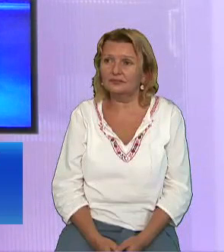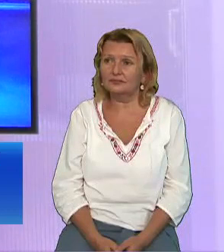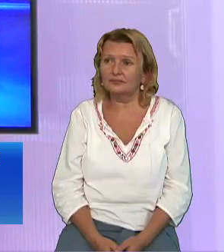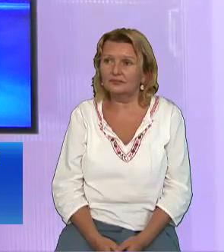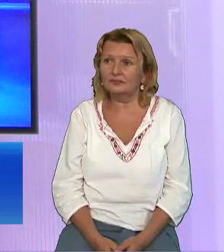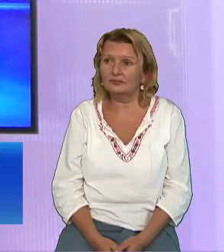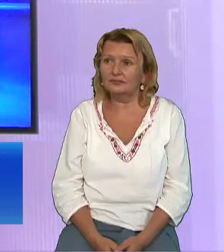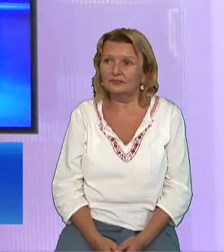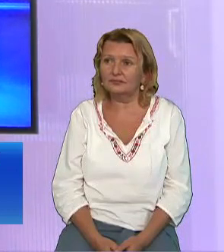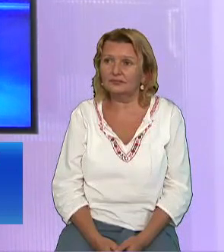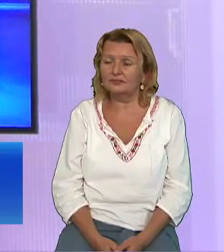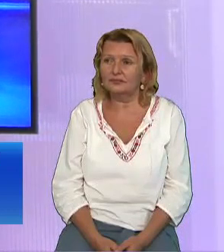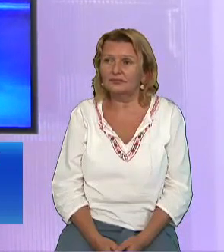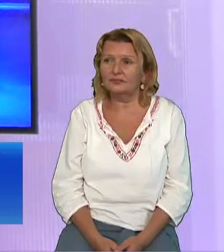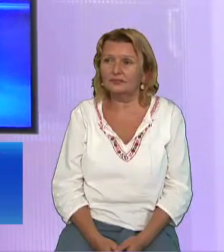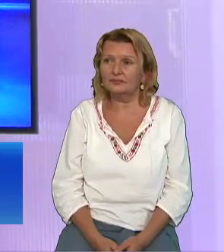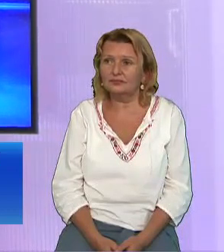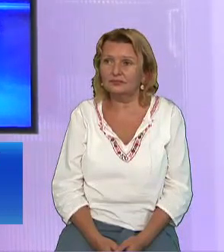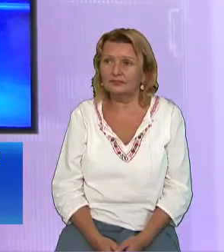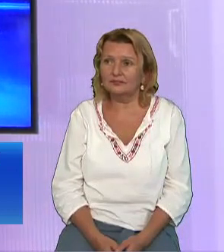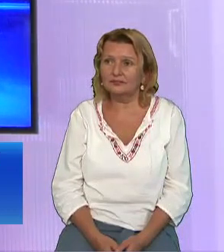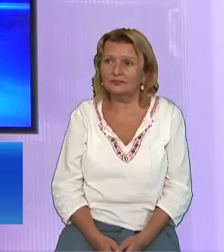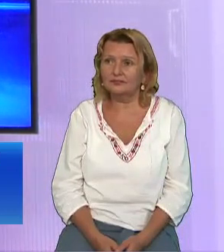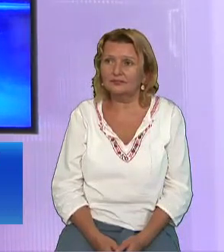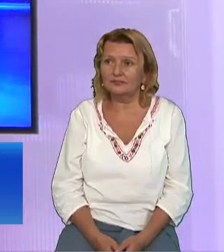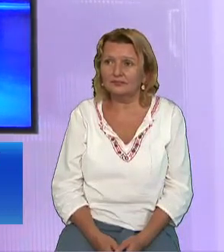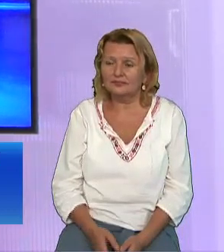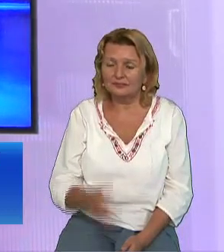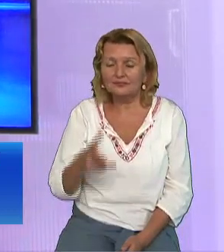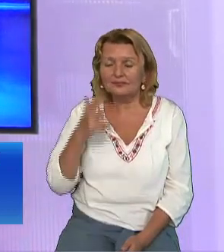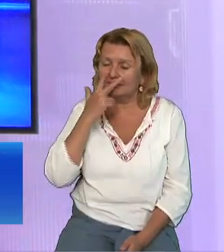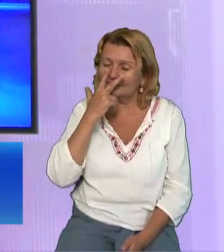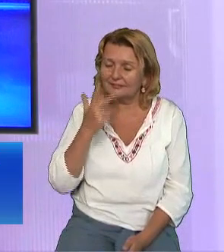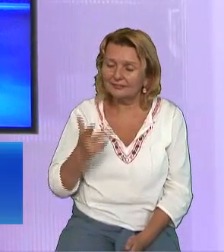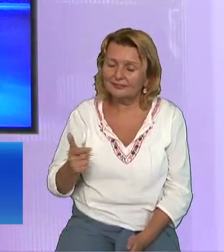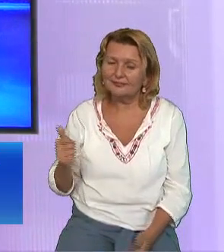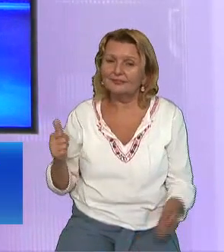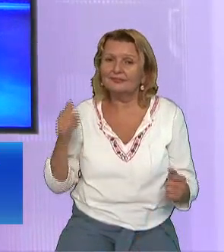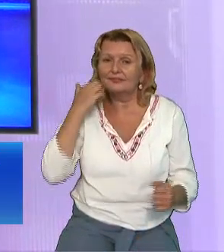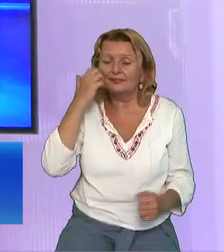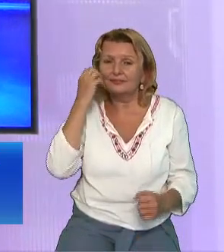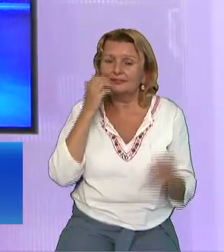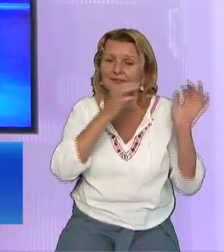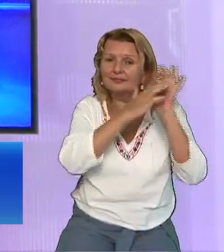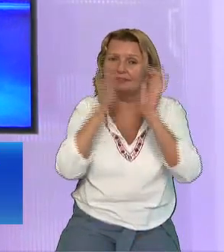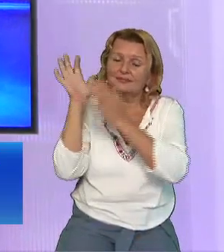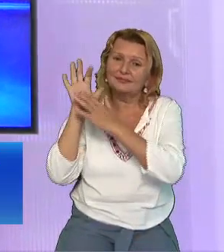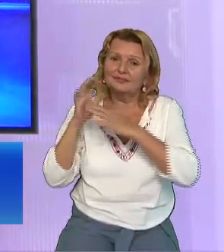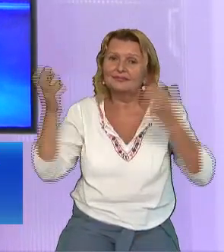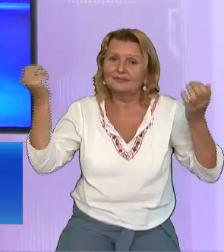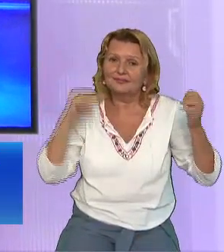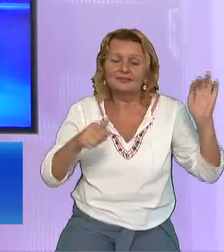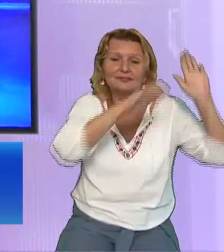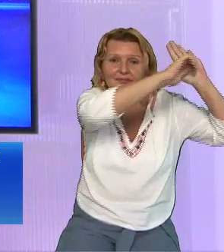Scot cuiele din mâinile Domnului Trupul Domnului inert cade peste ucenic Ucenicul coboară încet